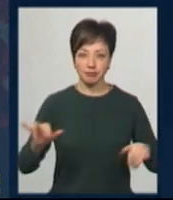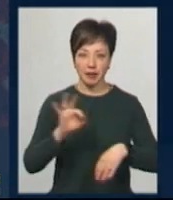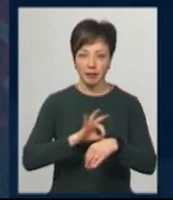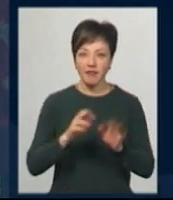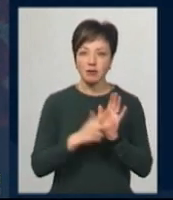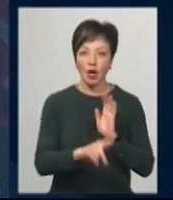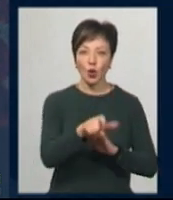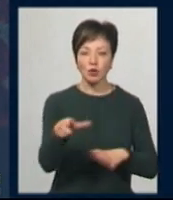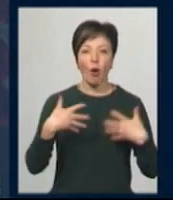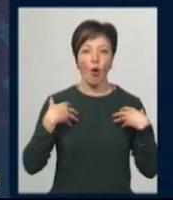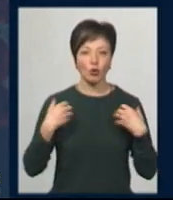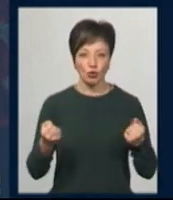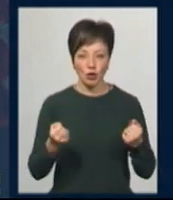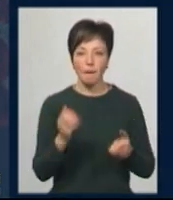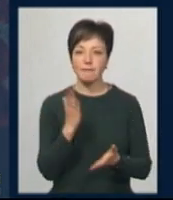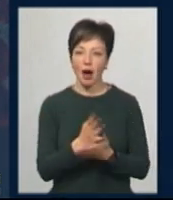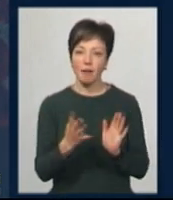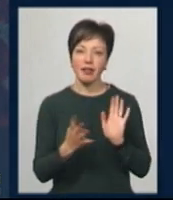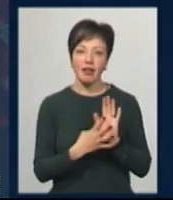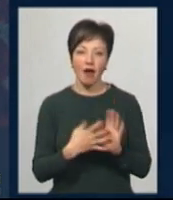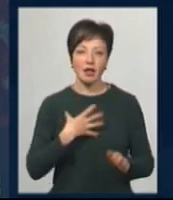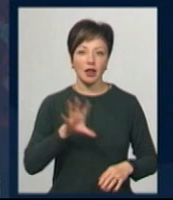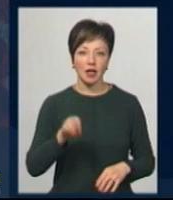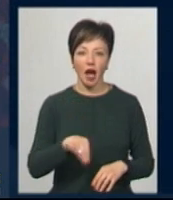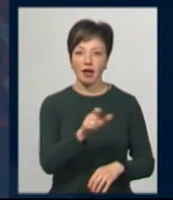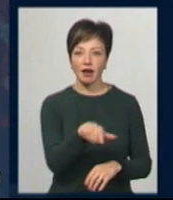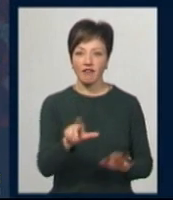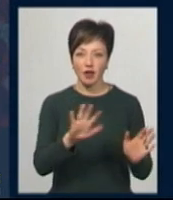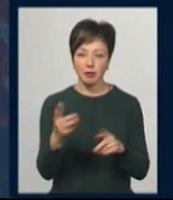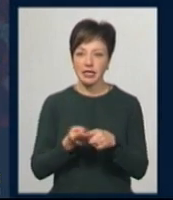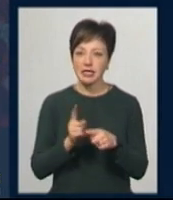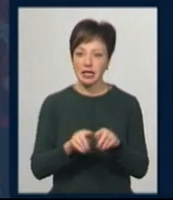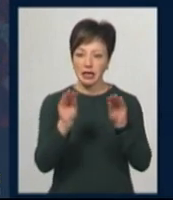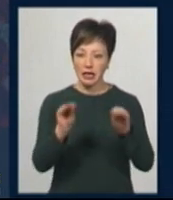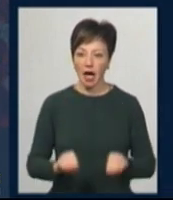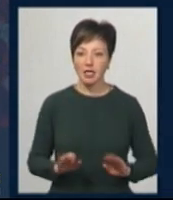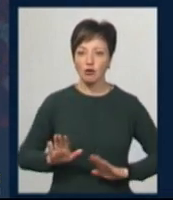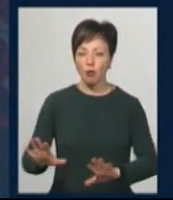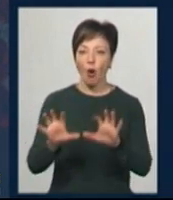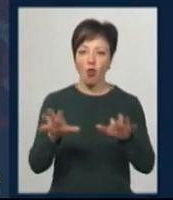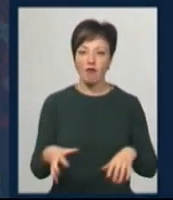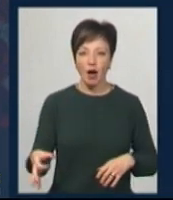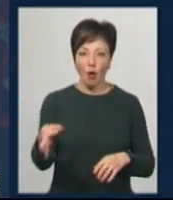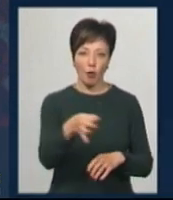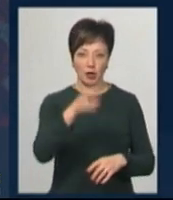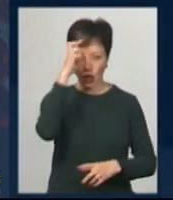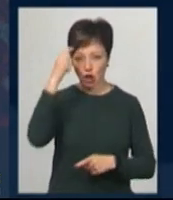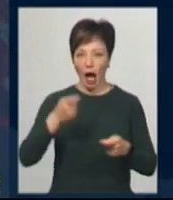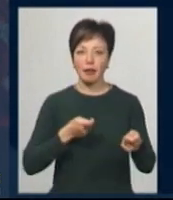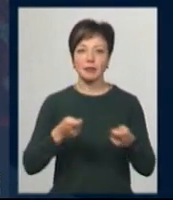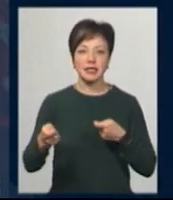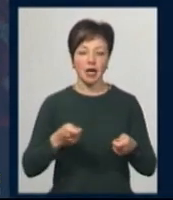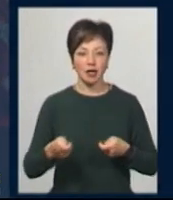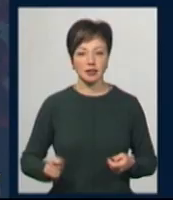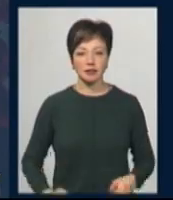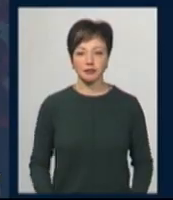осіб одужало та маємо 9 летальних випадків. Ці дані наводить заступниця голови Хмельницької облдержадміністрації